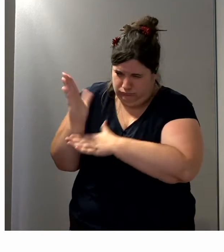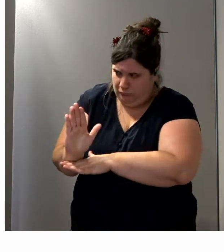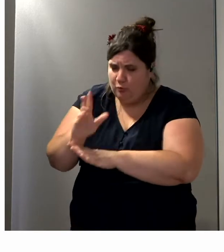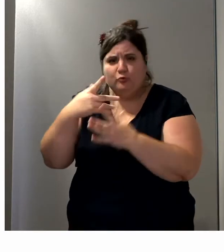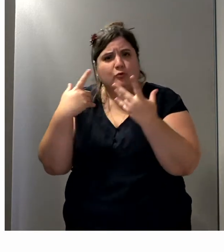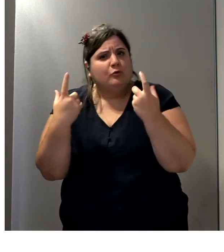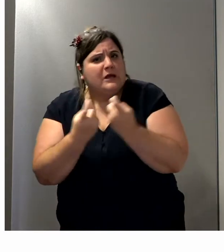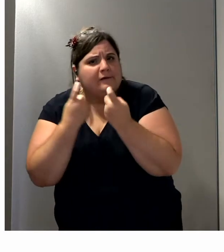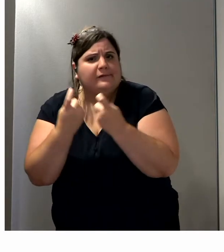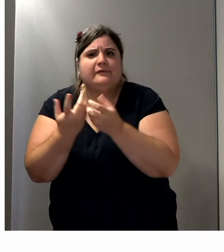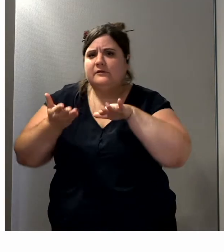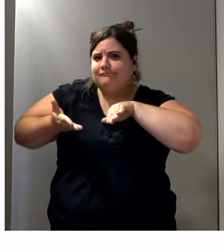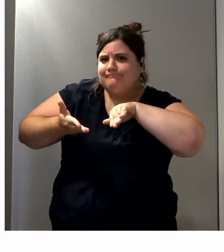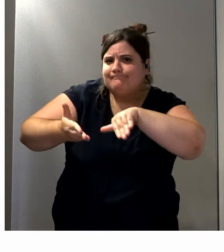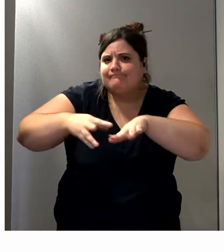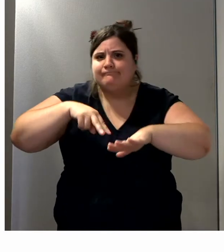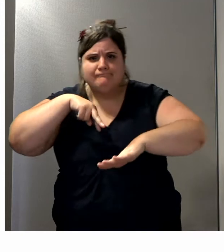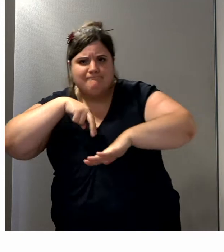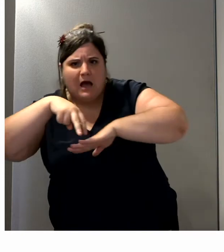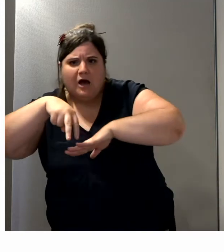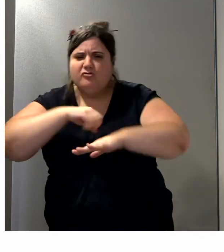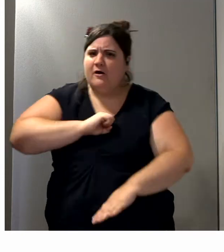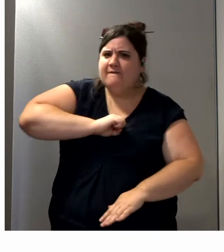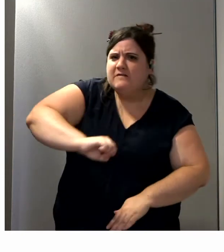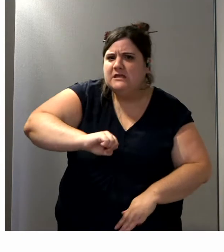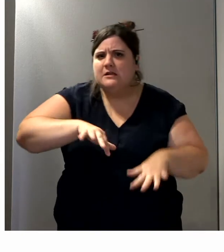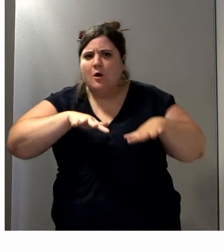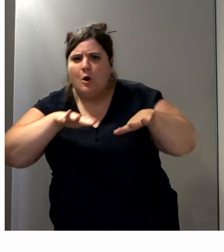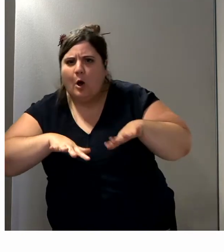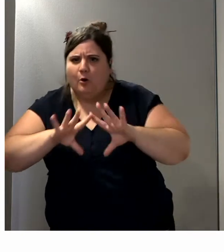d'équilibre, marcher avec différents rythmes. Vas-y Stan.